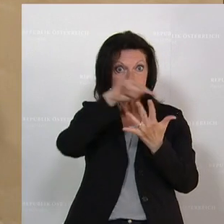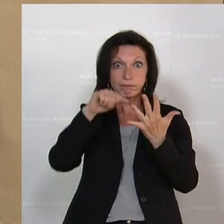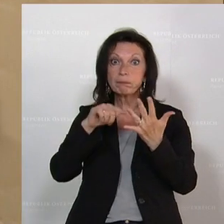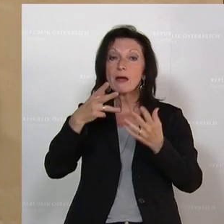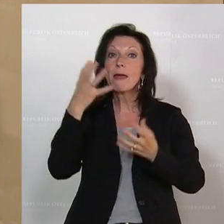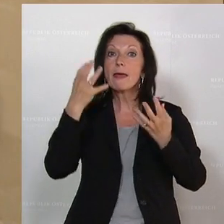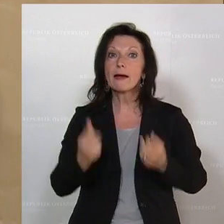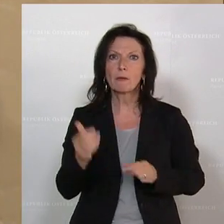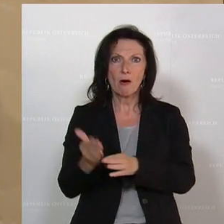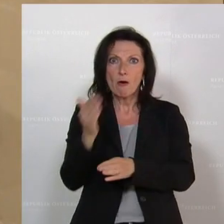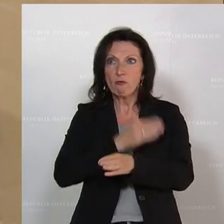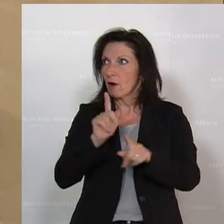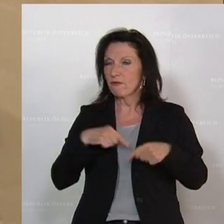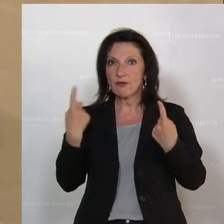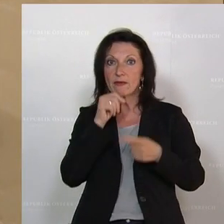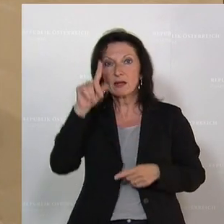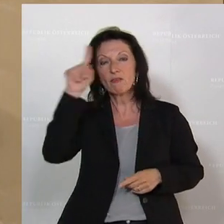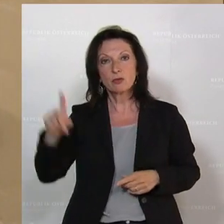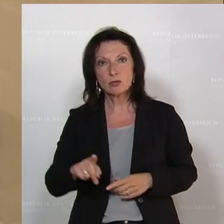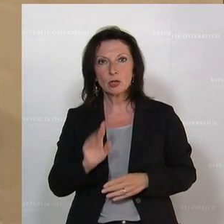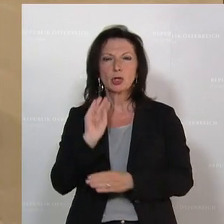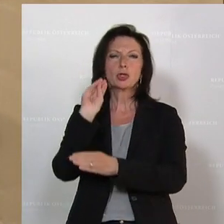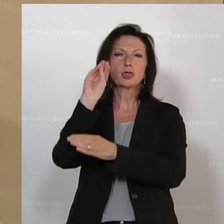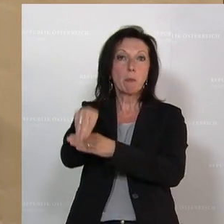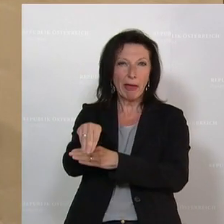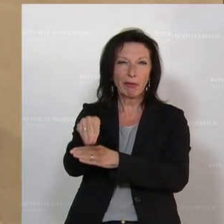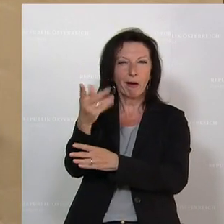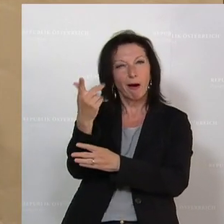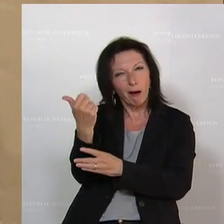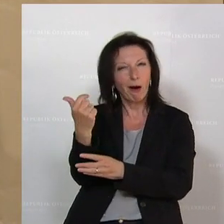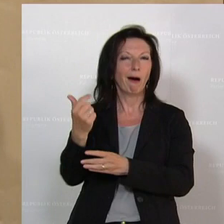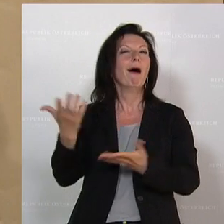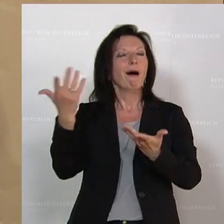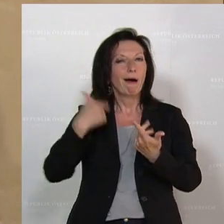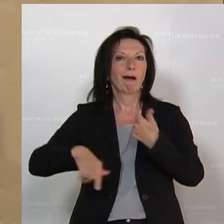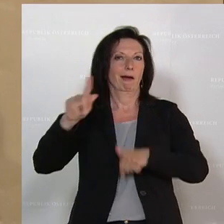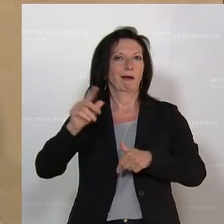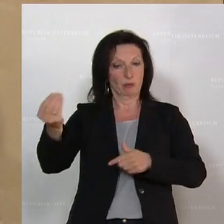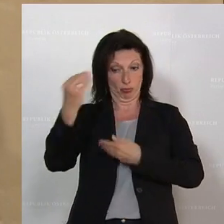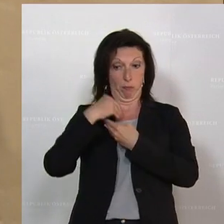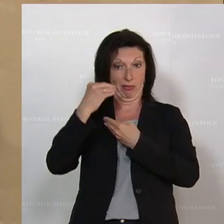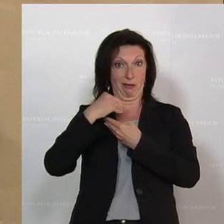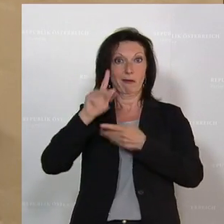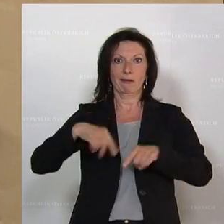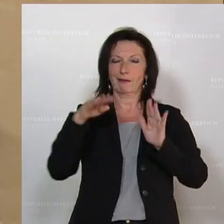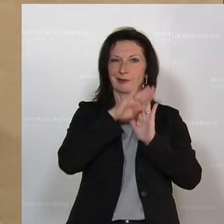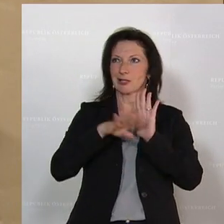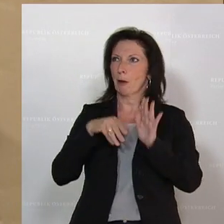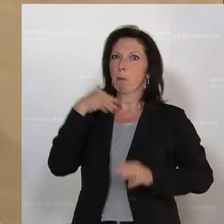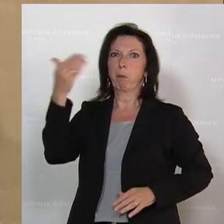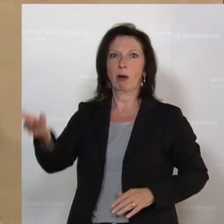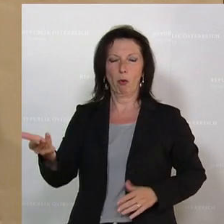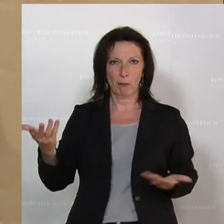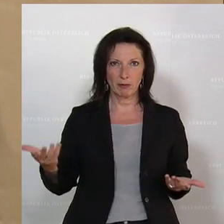hatten wir vorher alle nicht am Radar, Spende, Gesetz und Vorteil für den, der gespendet hat. Ob es